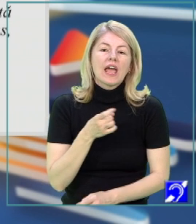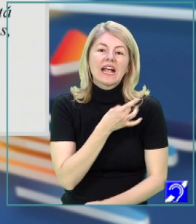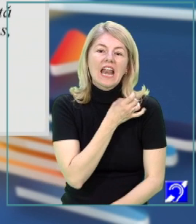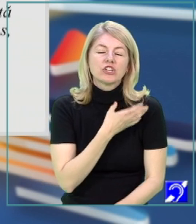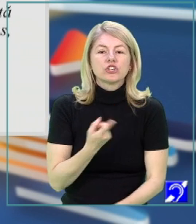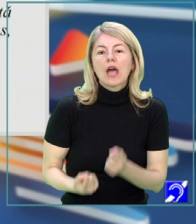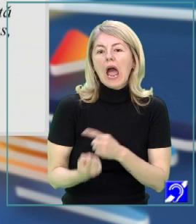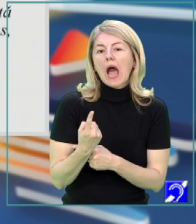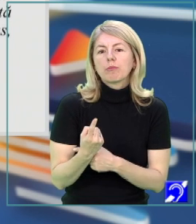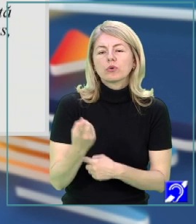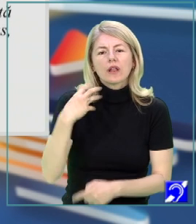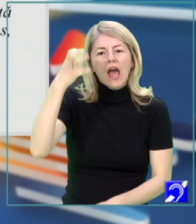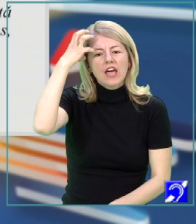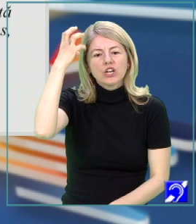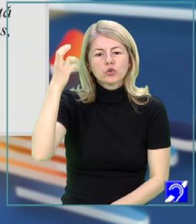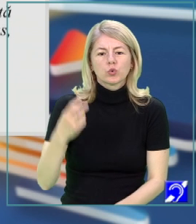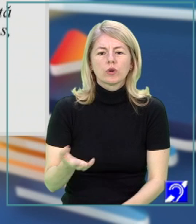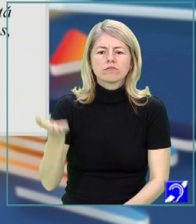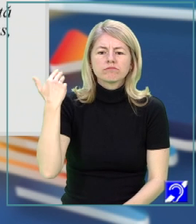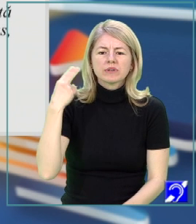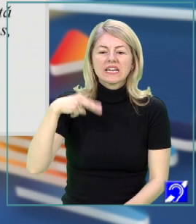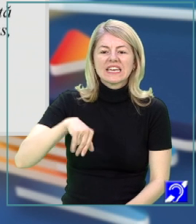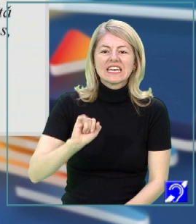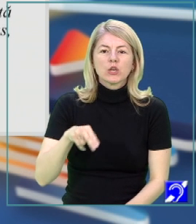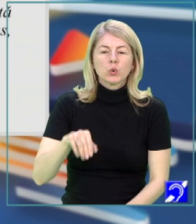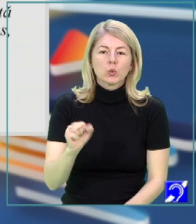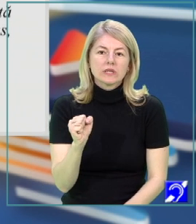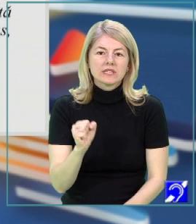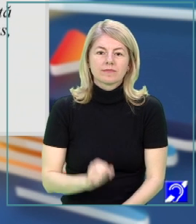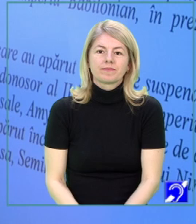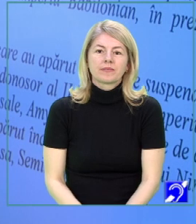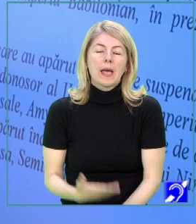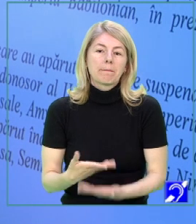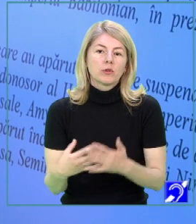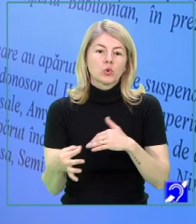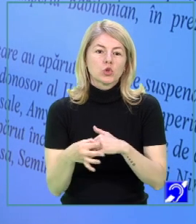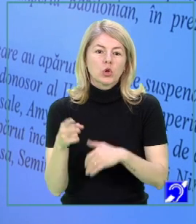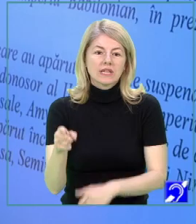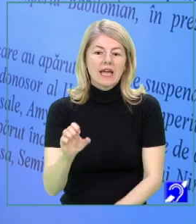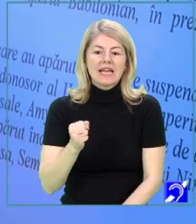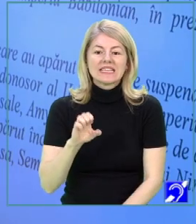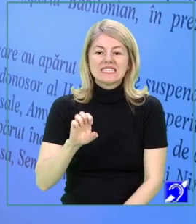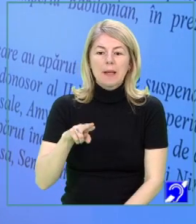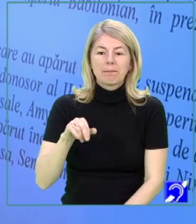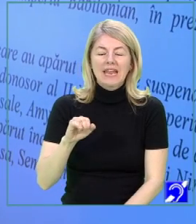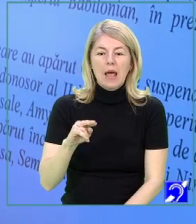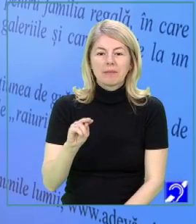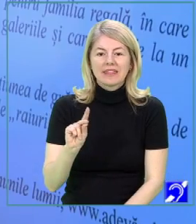încă din timpul regelui Ninus, întemeietorul orașelor Ninive și Babilon, pentru soția sa, Semiramida.